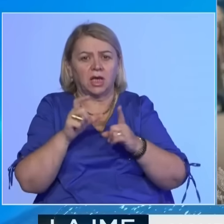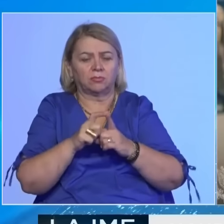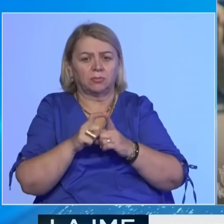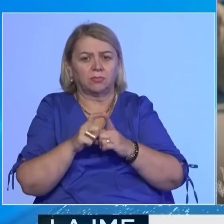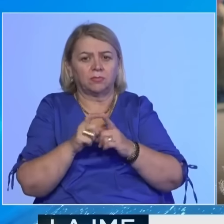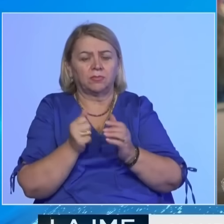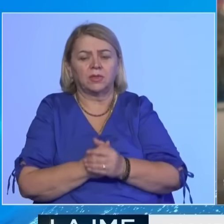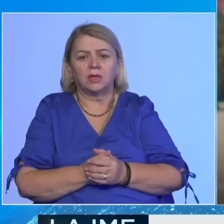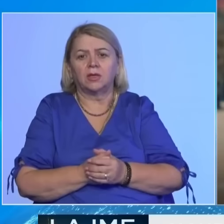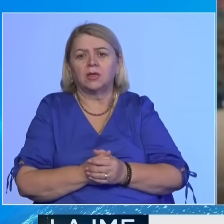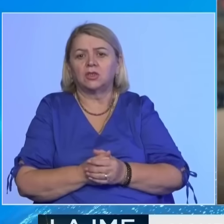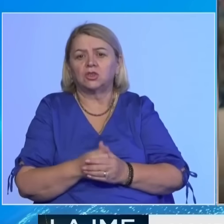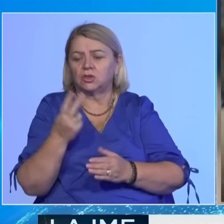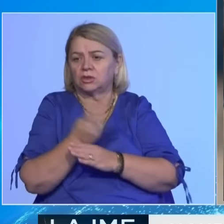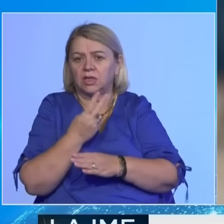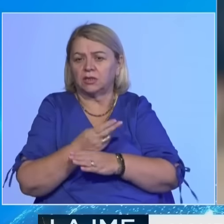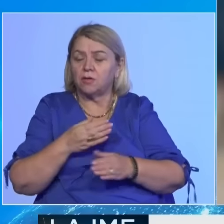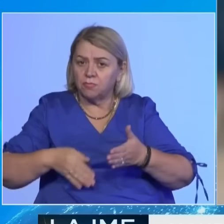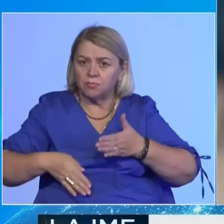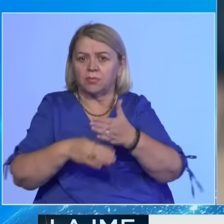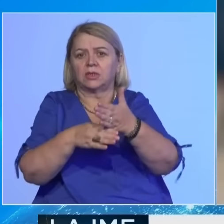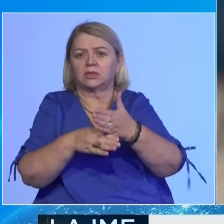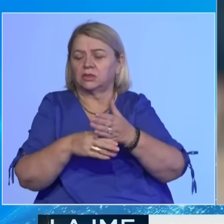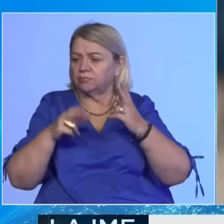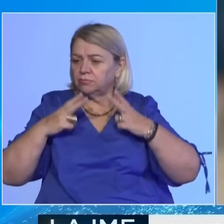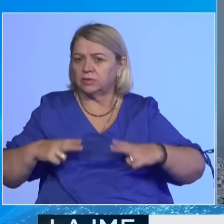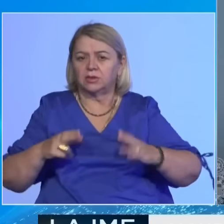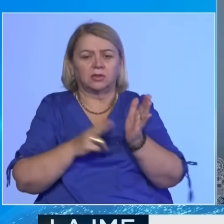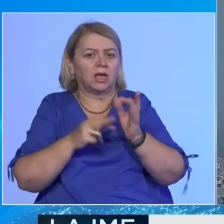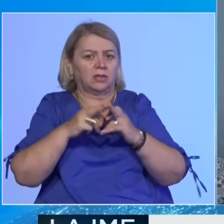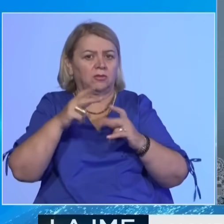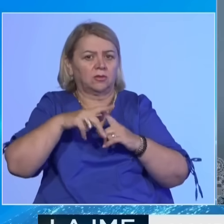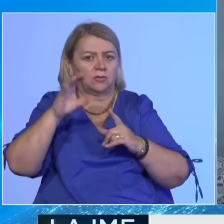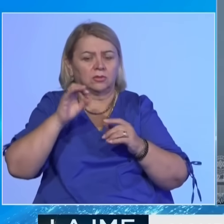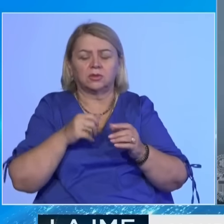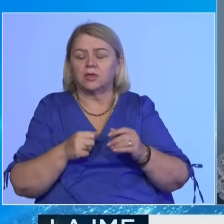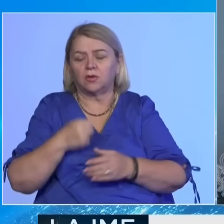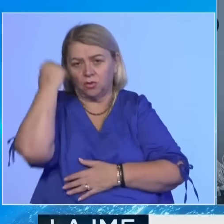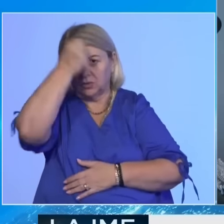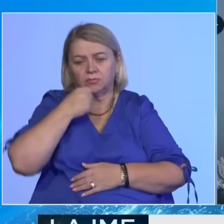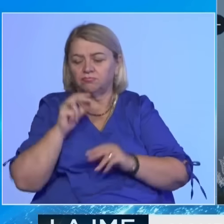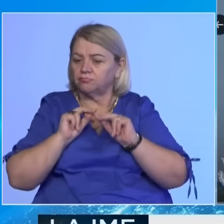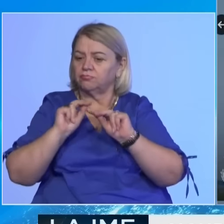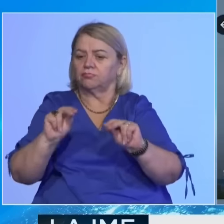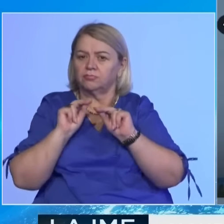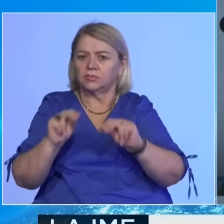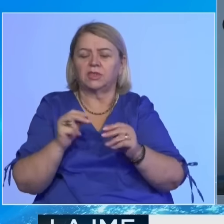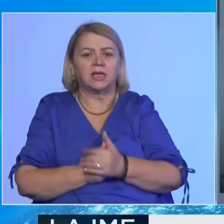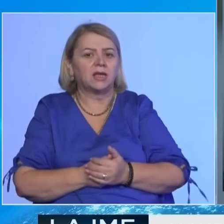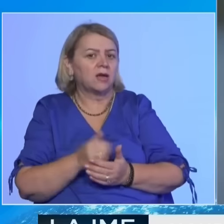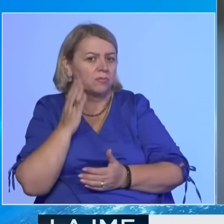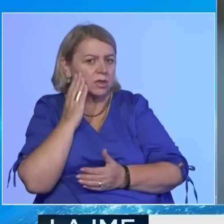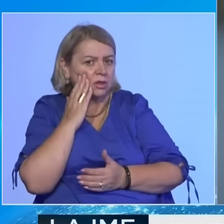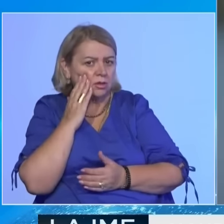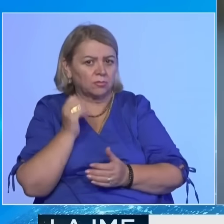povendosënja shtetit në mbështetjet misionit pashruajtës të NATO në Kosovë. Ushtarët do të trajnohën në Texas, para se ti